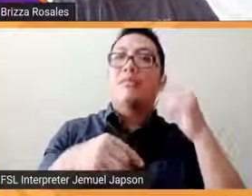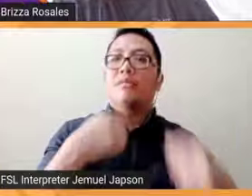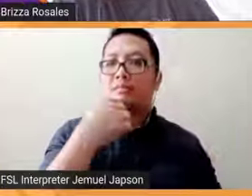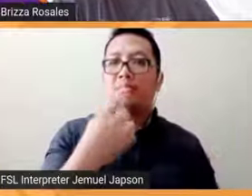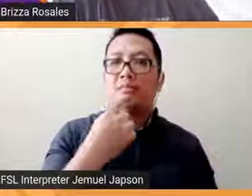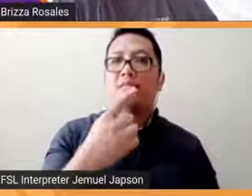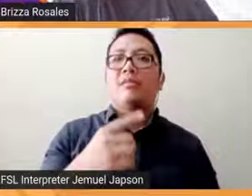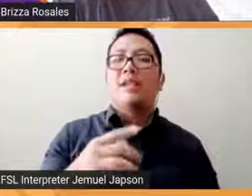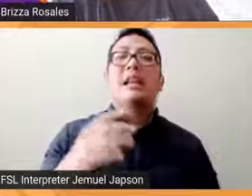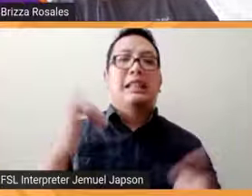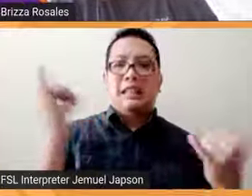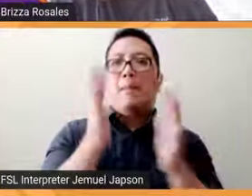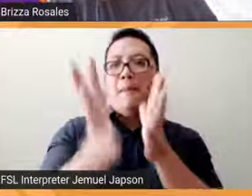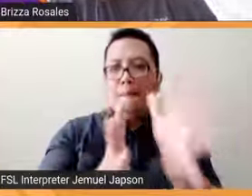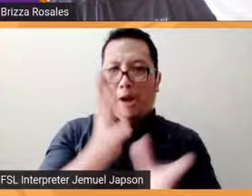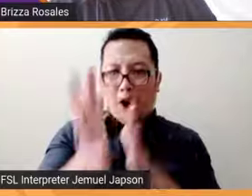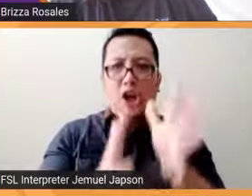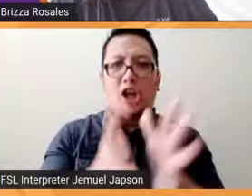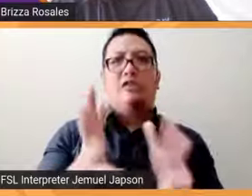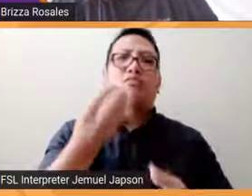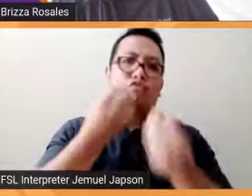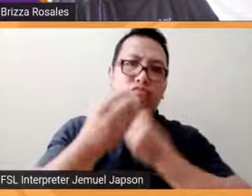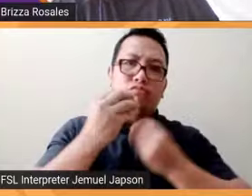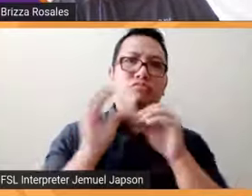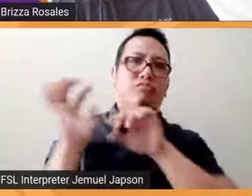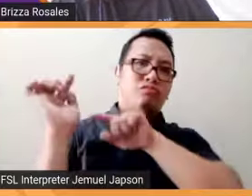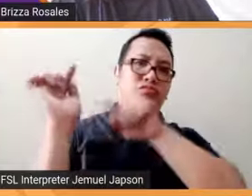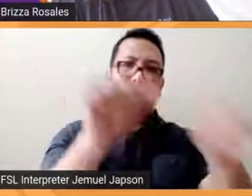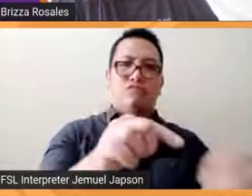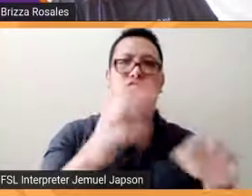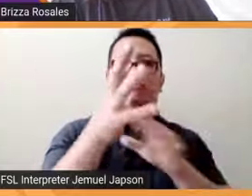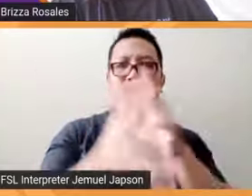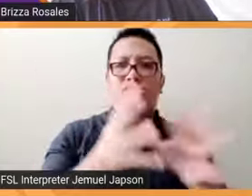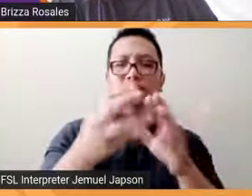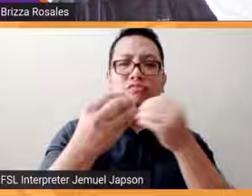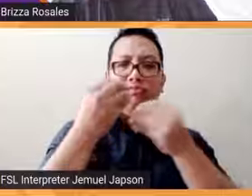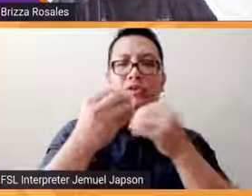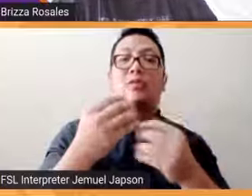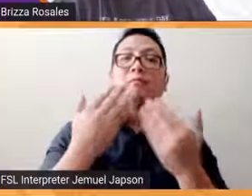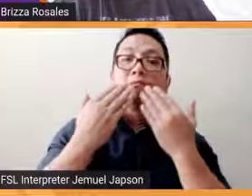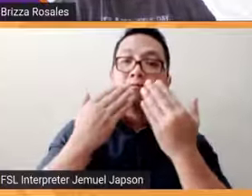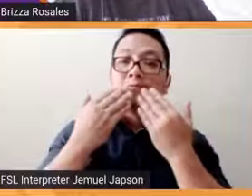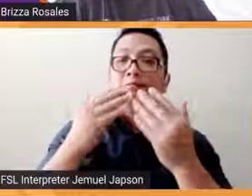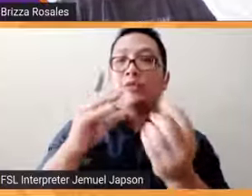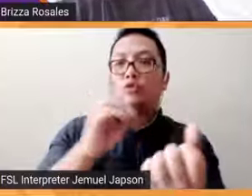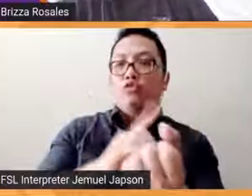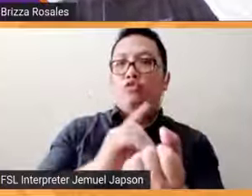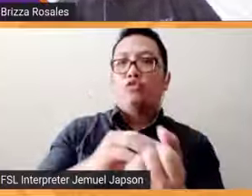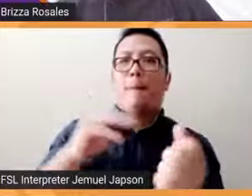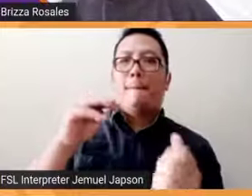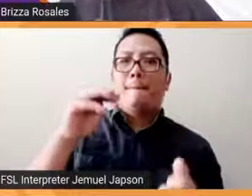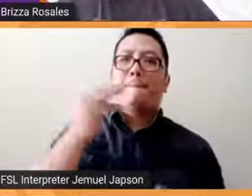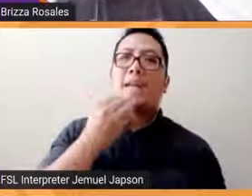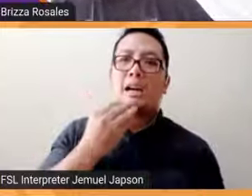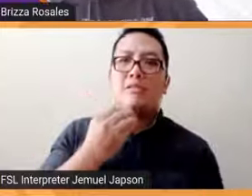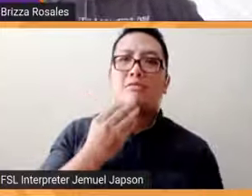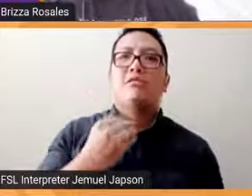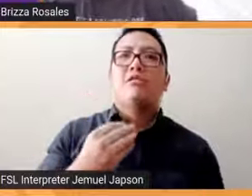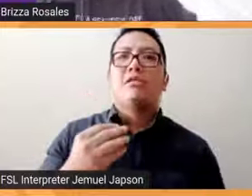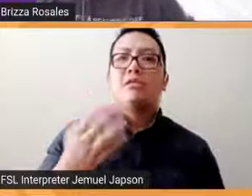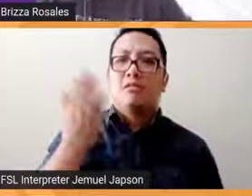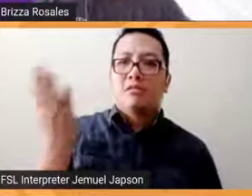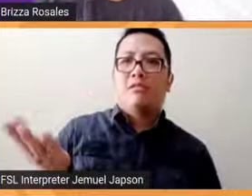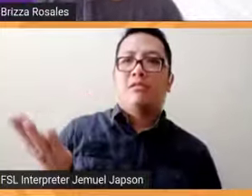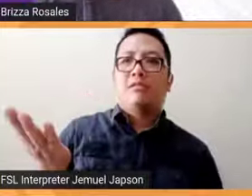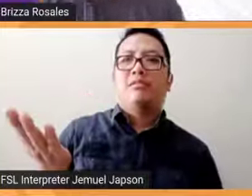na parang party na parang handaan kaya nagtapasalaban tayo sila yung they